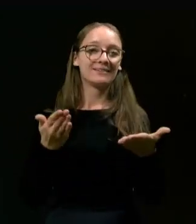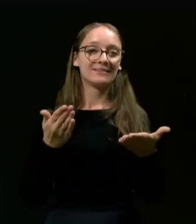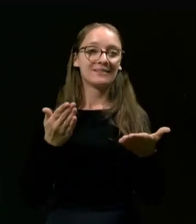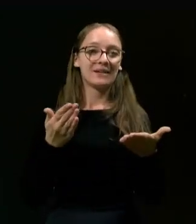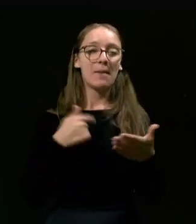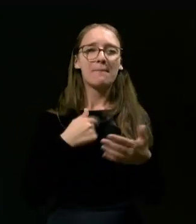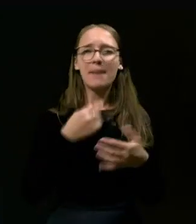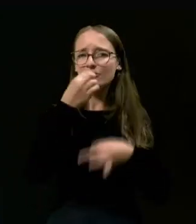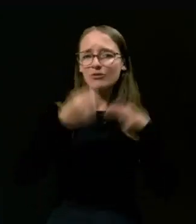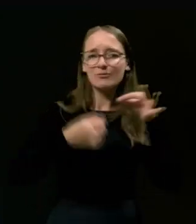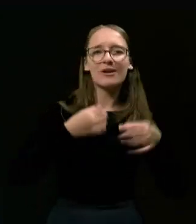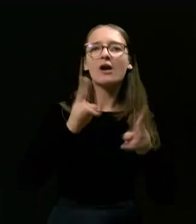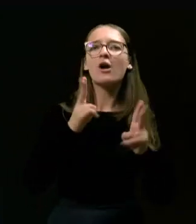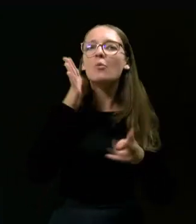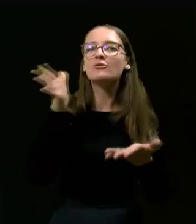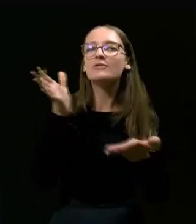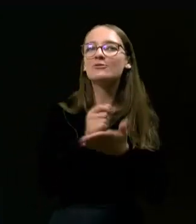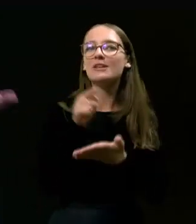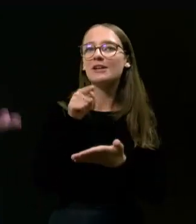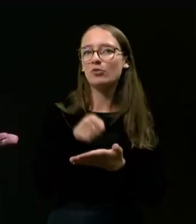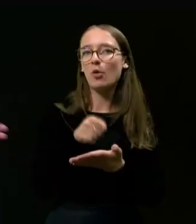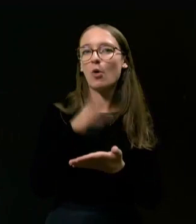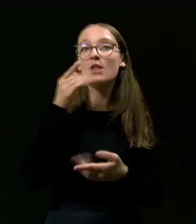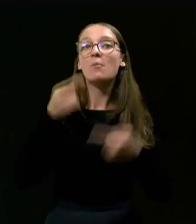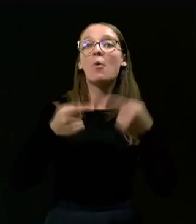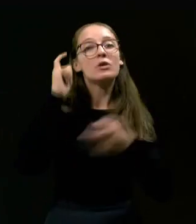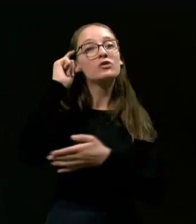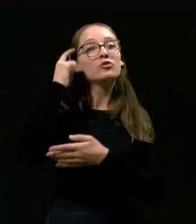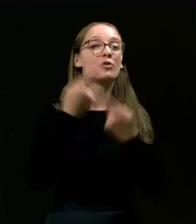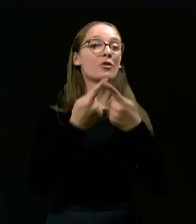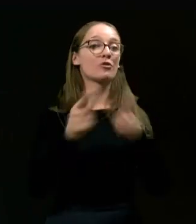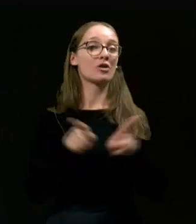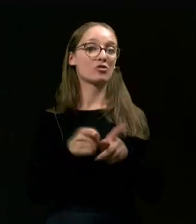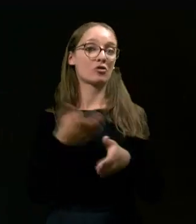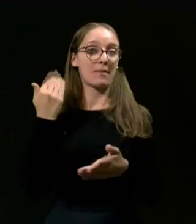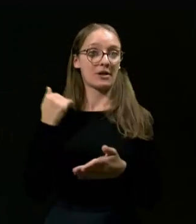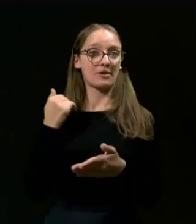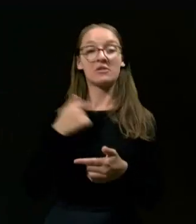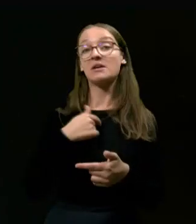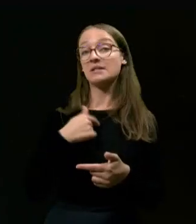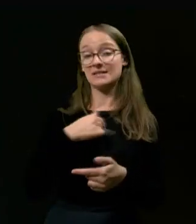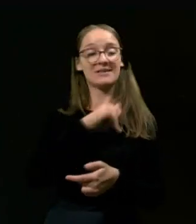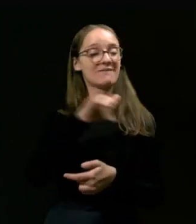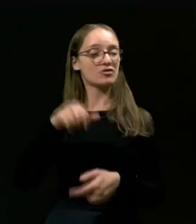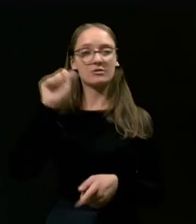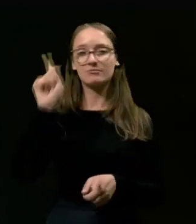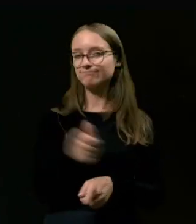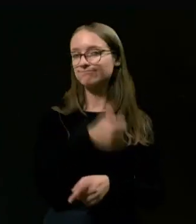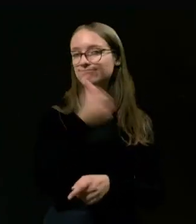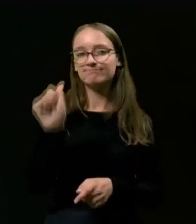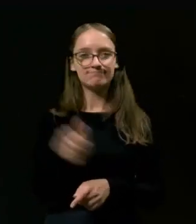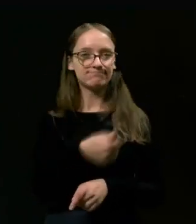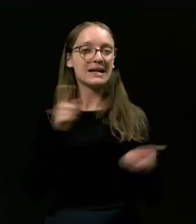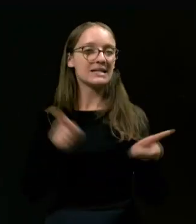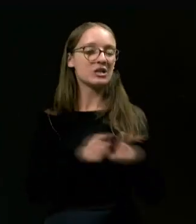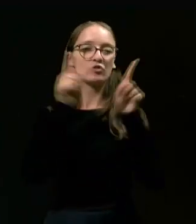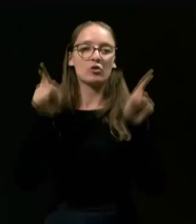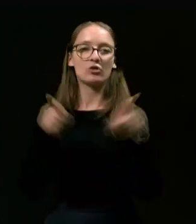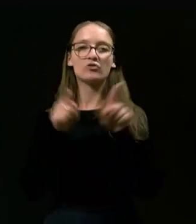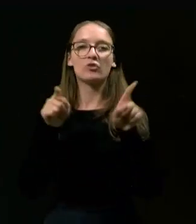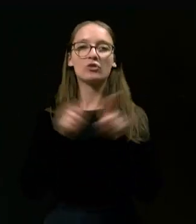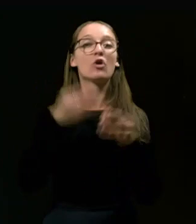Prašali so me, kako boste to dosehli, da bo politična kultura drugačna. In sem v vse čas ponavljal islo. In to je bilo